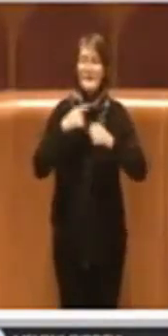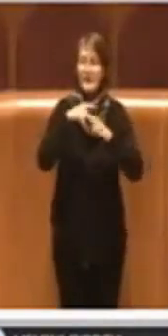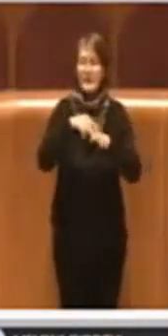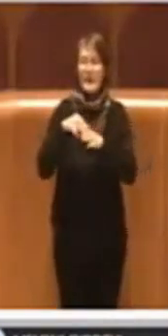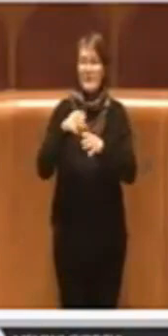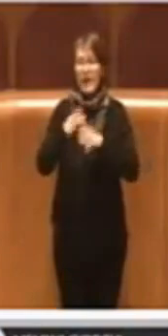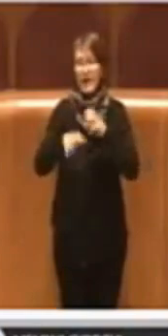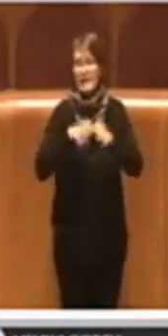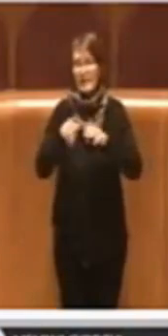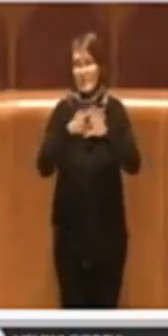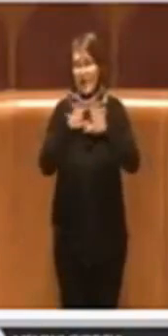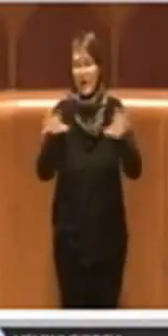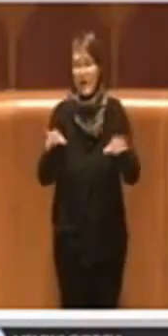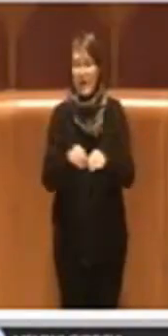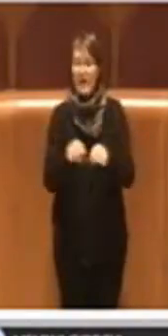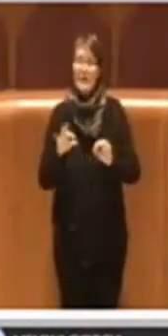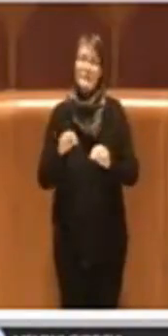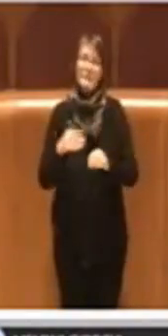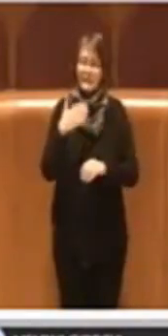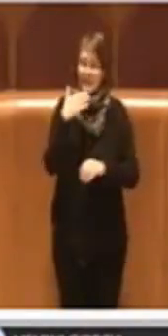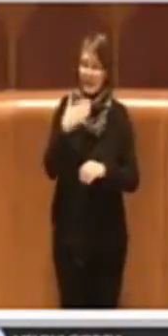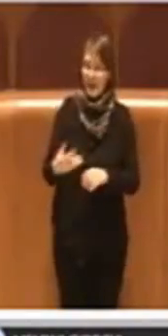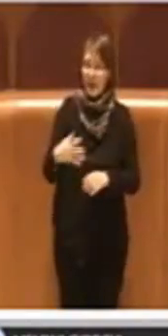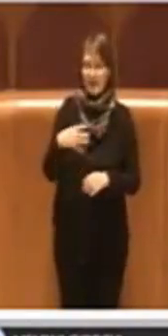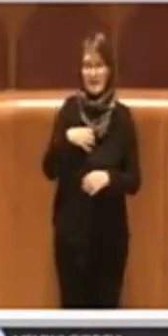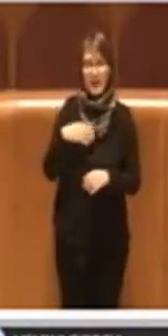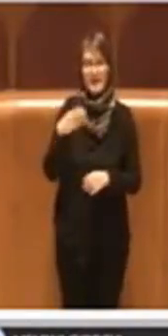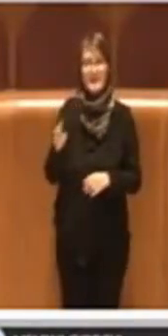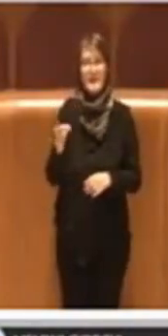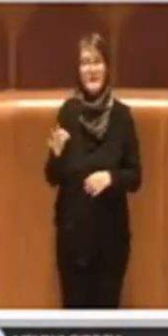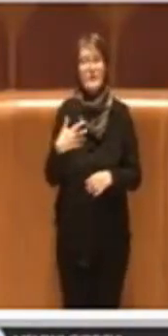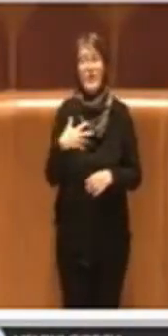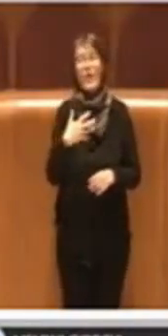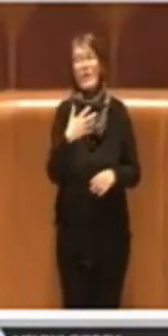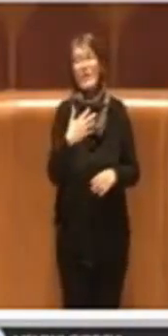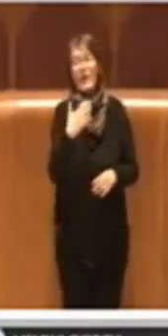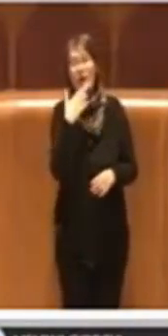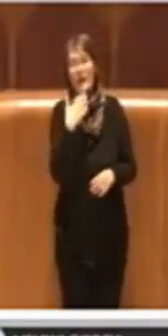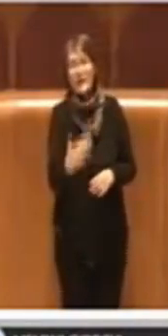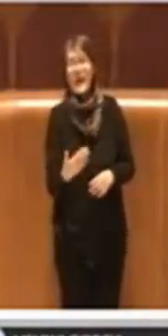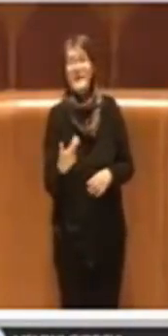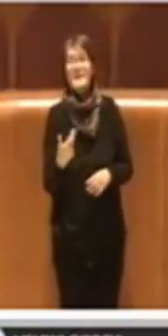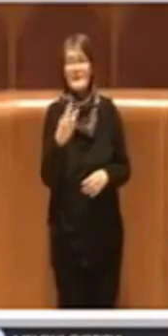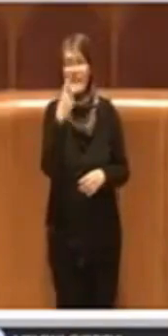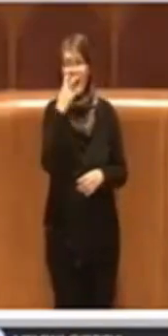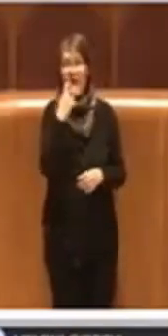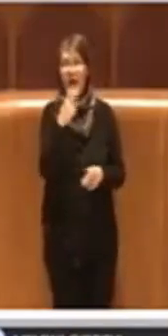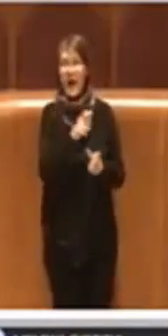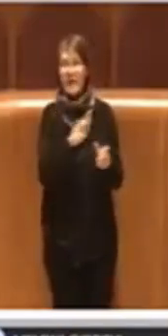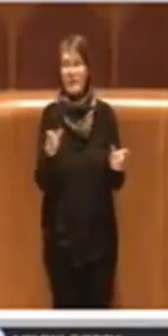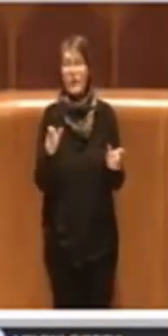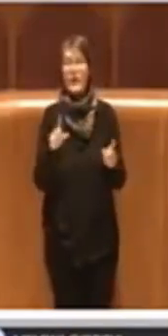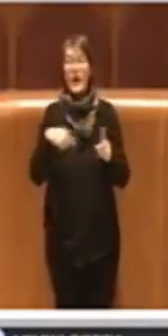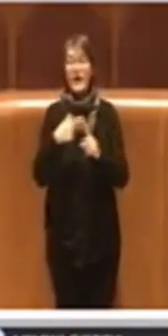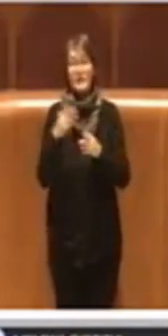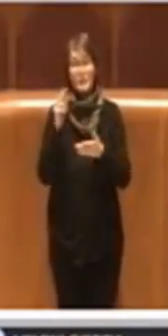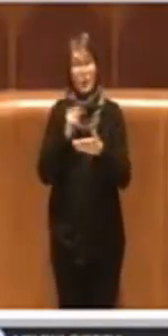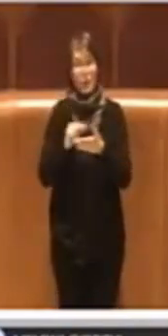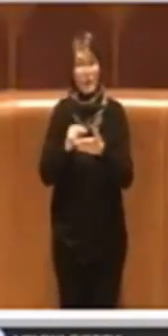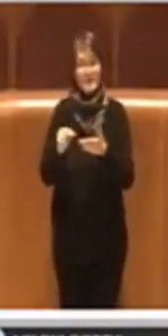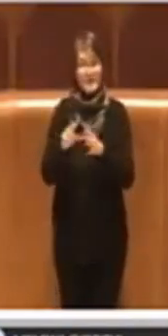Calabrese, un ringraziamento ancora all'Avvocatura e al Segretariato, un ringraziamento alla mia collega